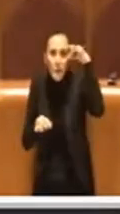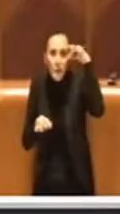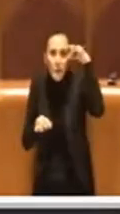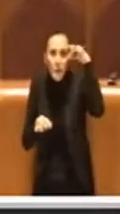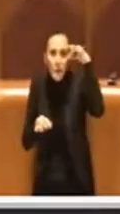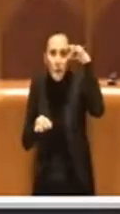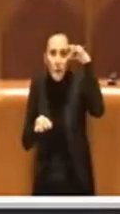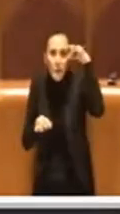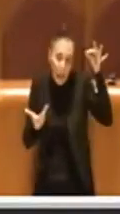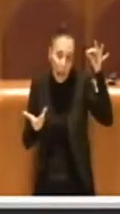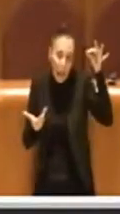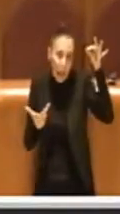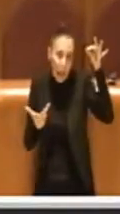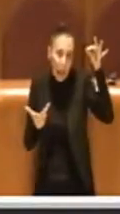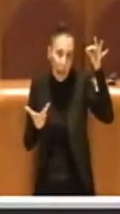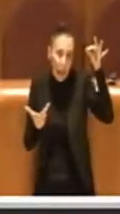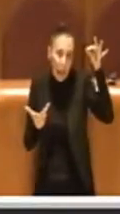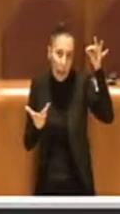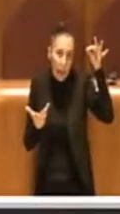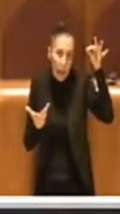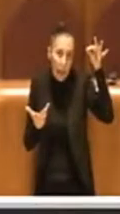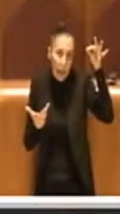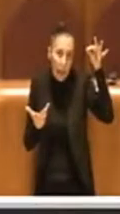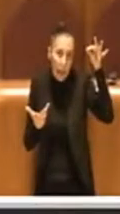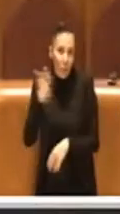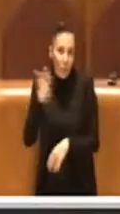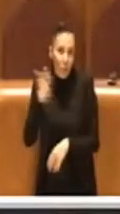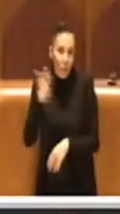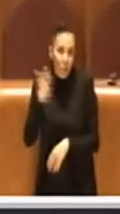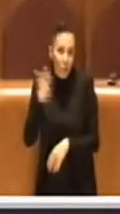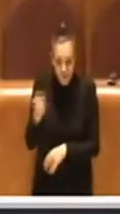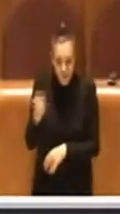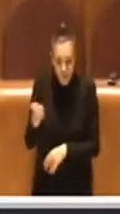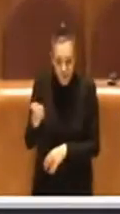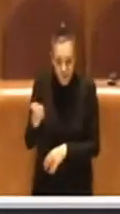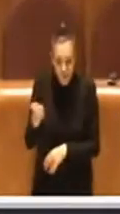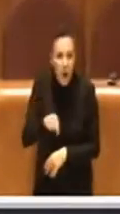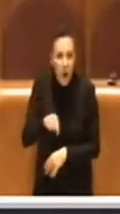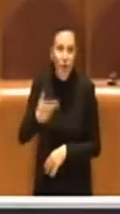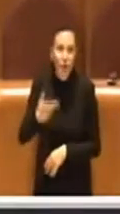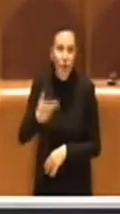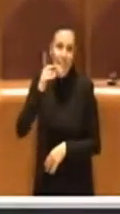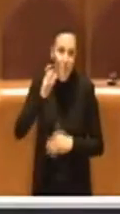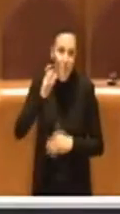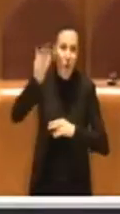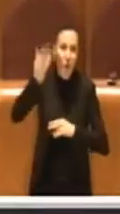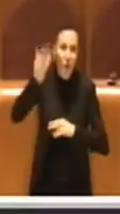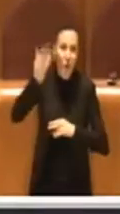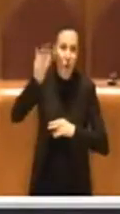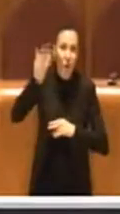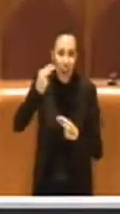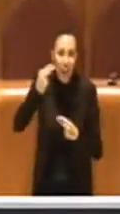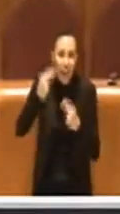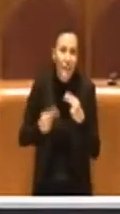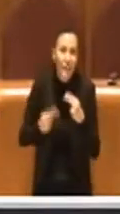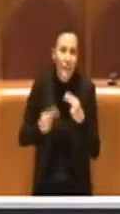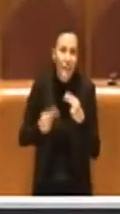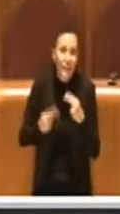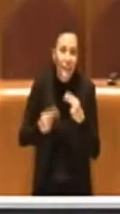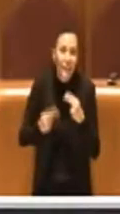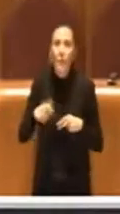insomma, un po' la dice lunga, è il motivo anche per cui ci troviamo così tanti debiti fuori di bilancio, perché evidentemente si sono, come dire,